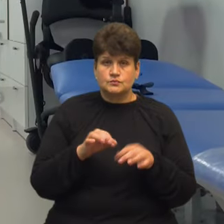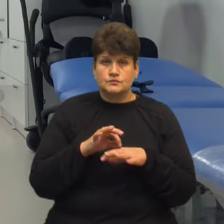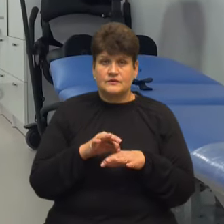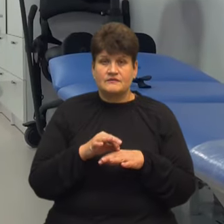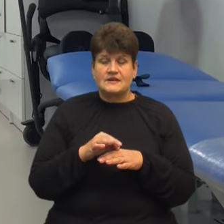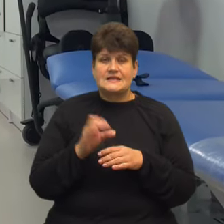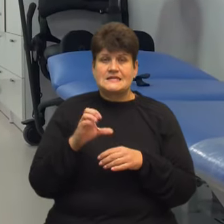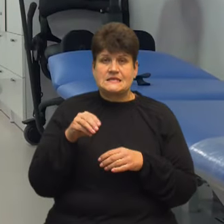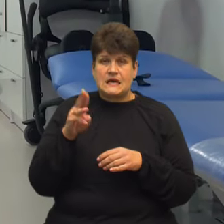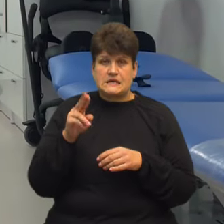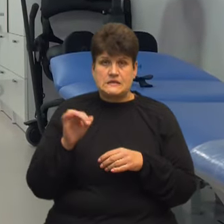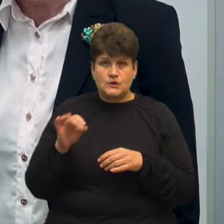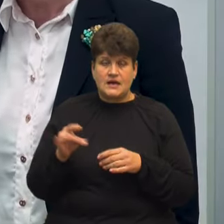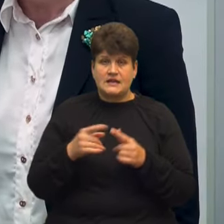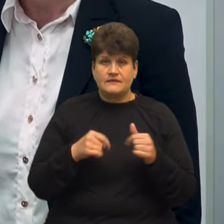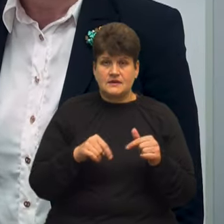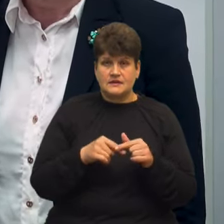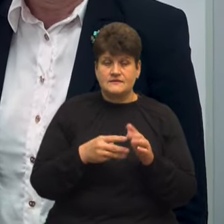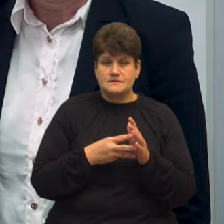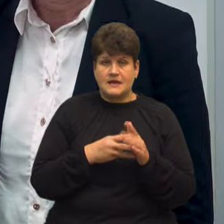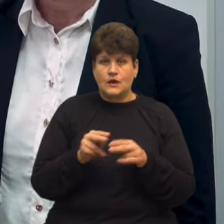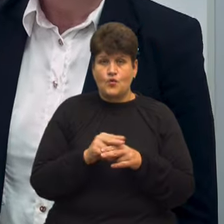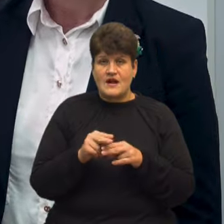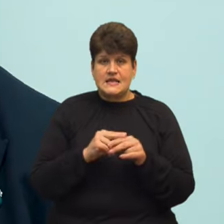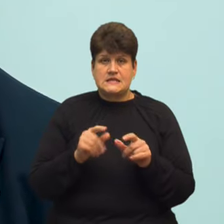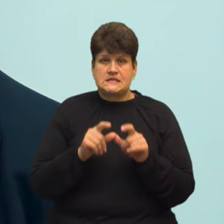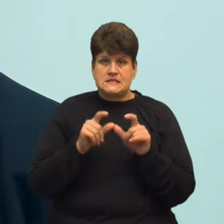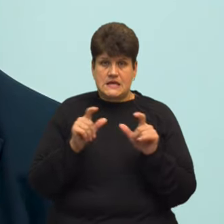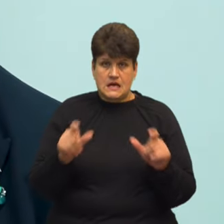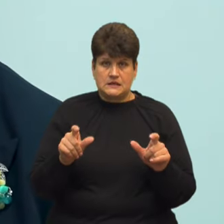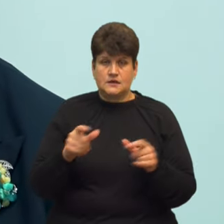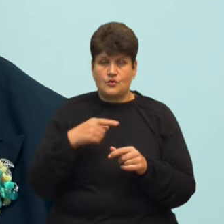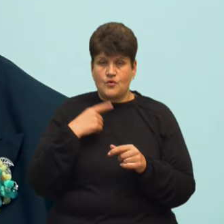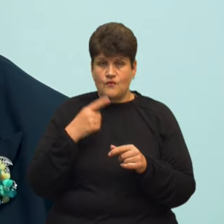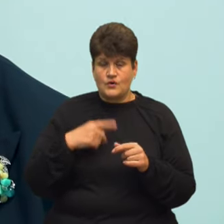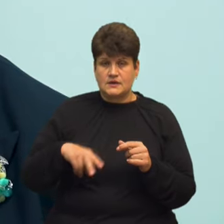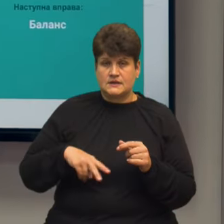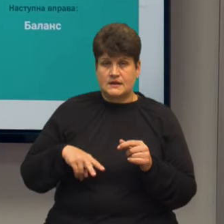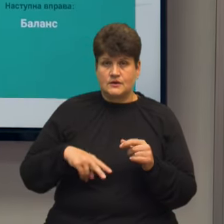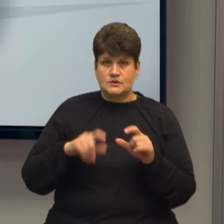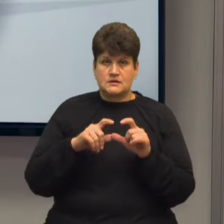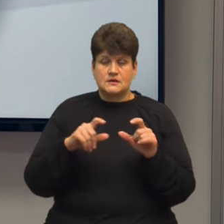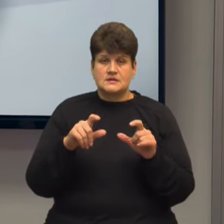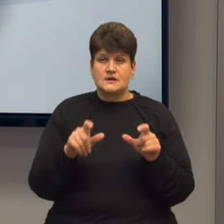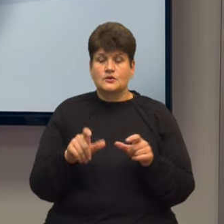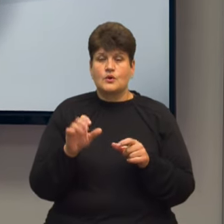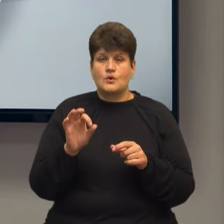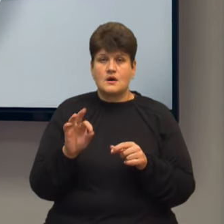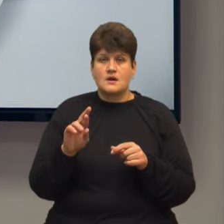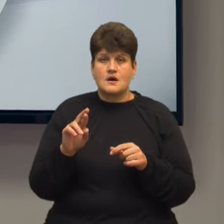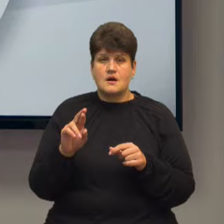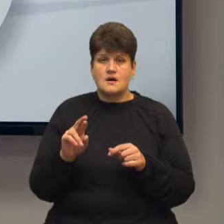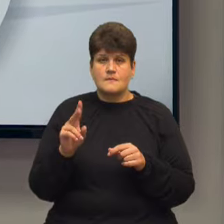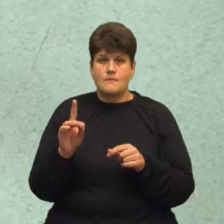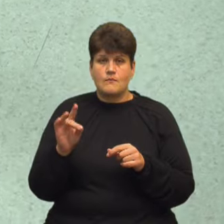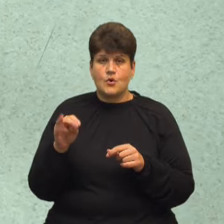відділеннях восьми лікувальних закладів Розповідає директорка обласного департаменту охорони здоров'я Ольга Єрмоленко За її словами, працюють за